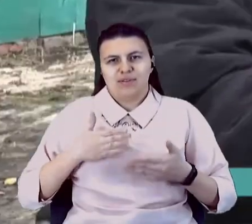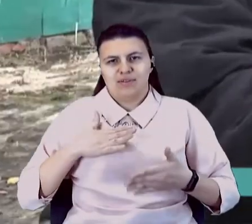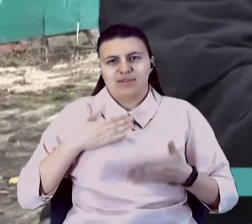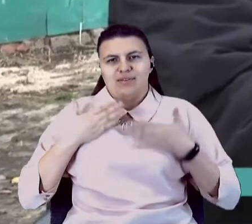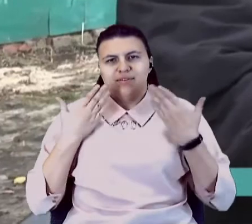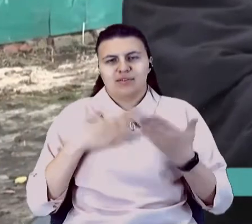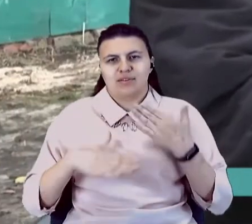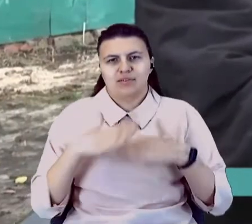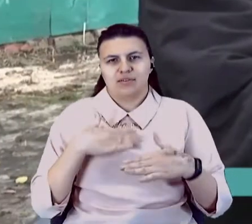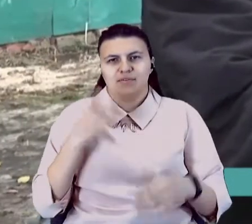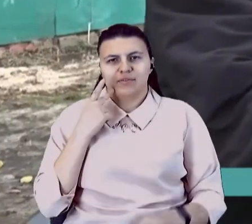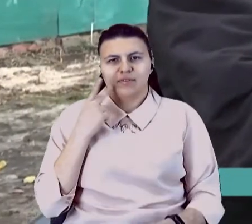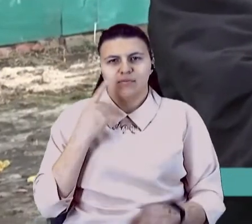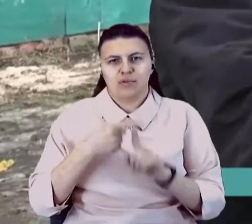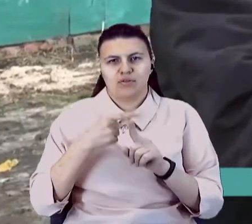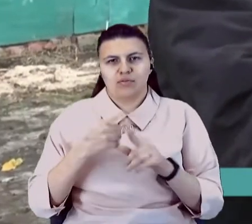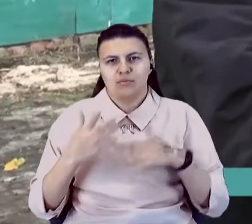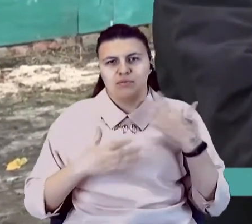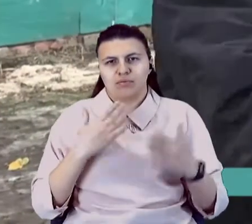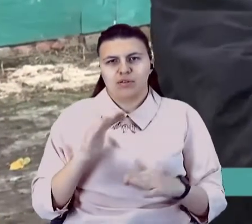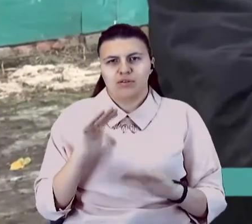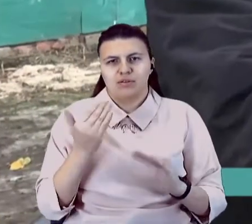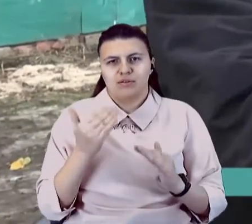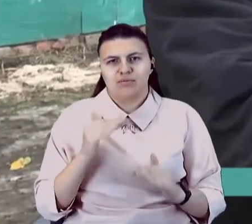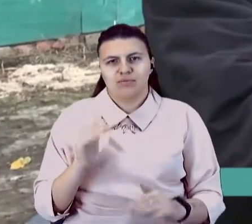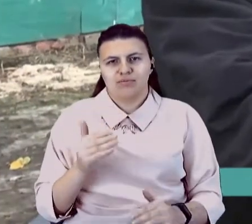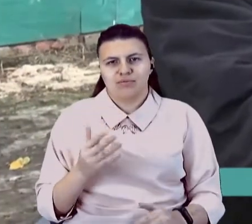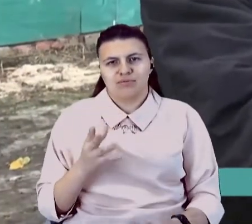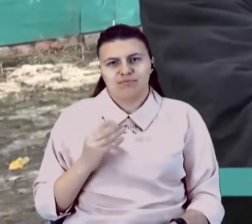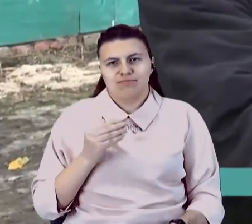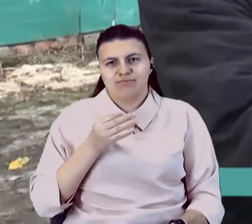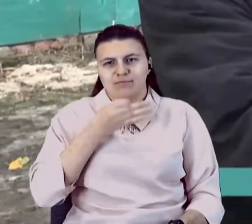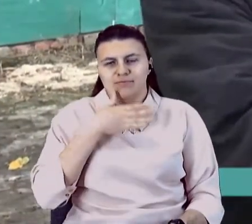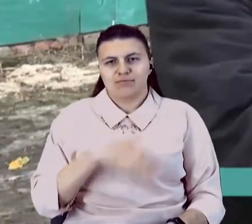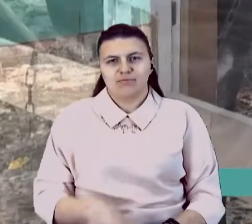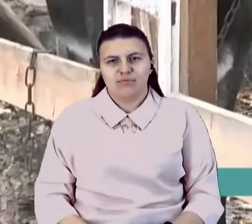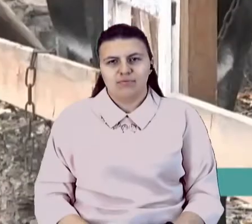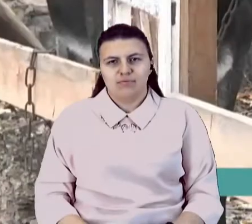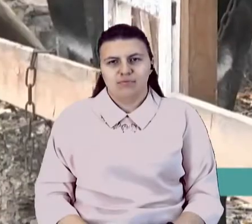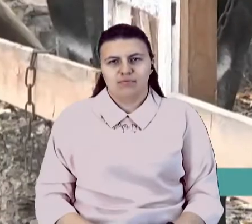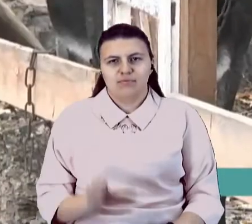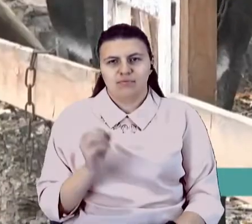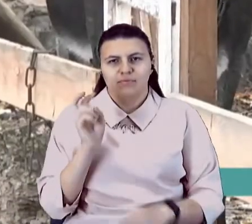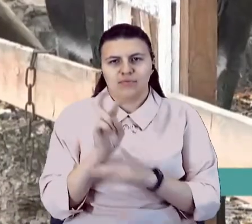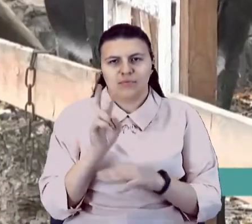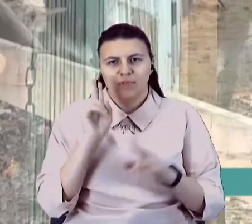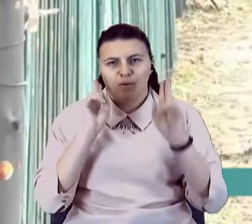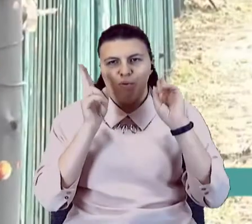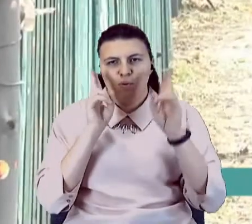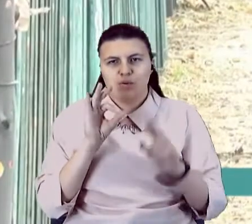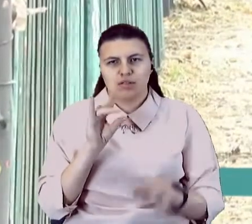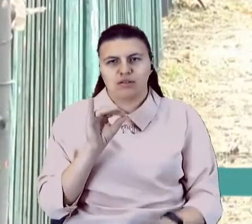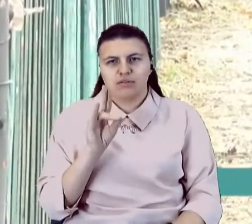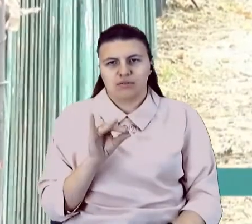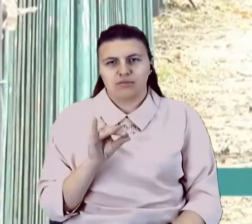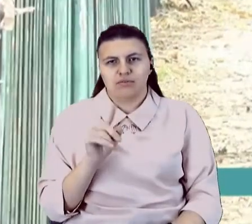завжди положительні емоції. Ось дитина розслабляється. Ще ми приїхали козліком вон там. На віслюках та конях